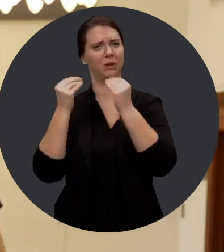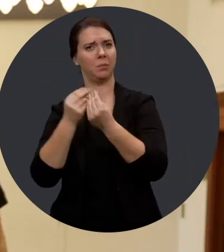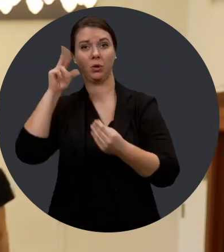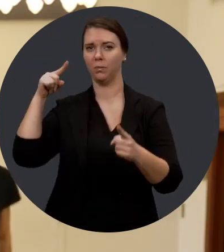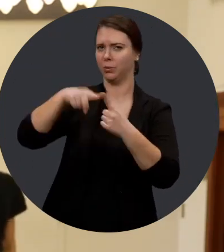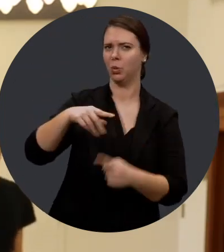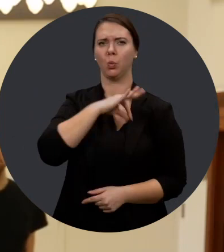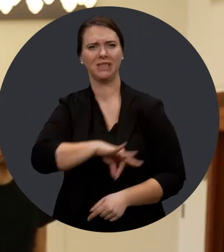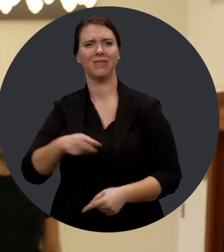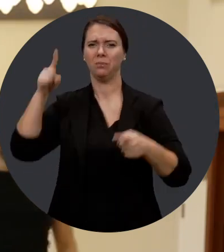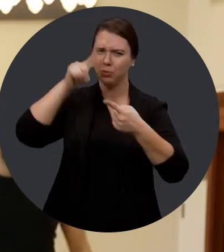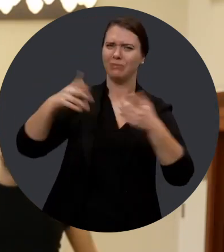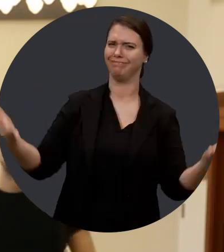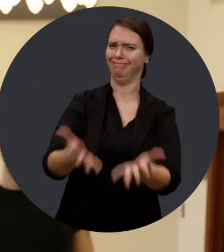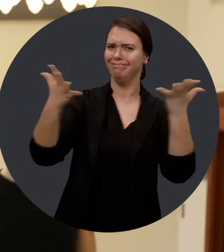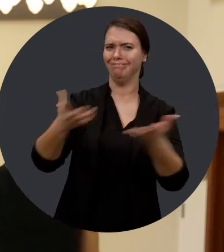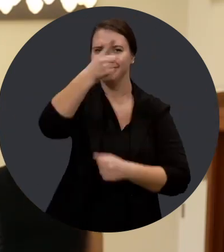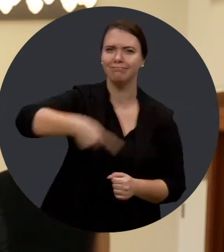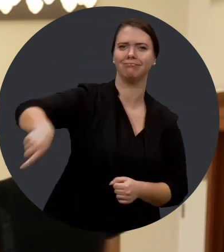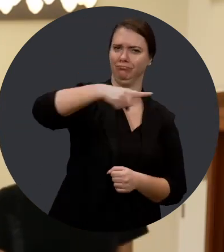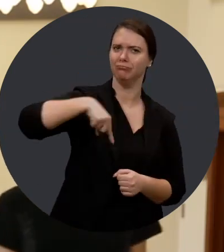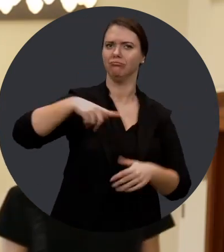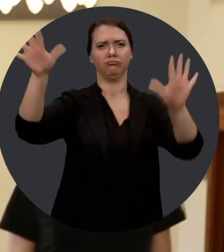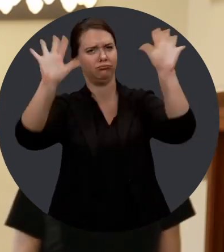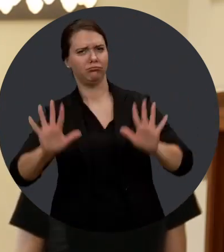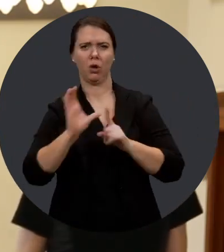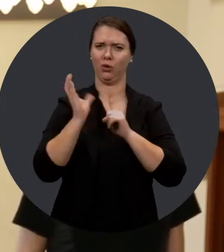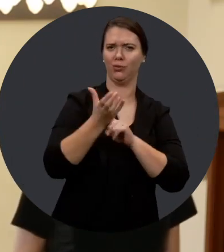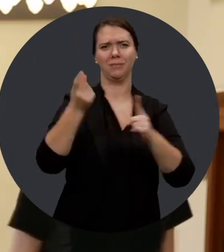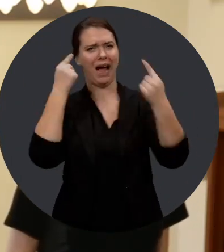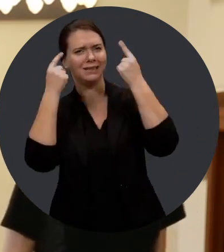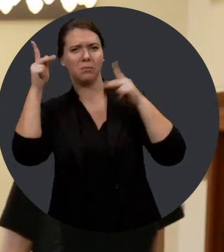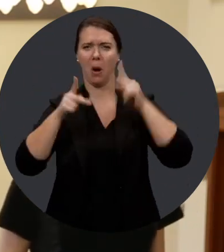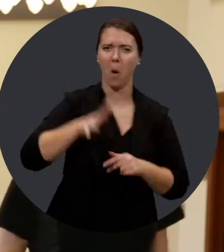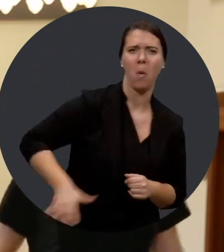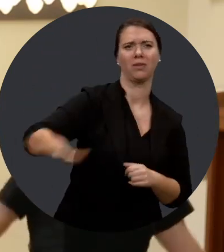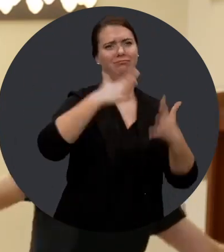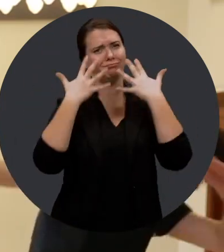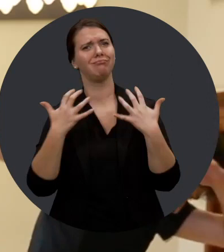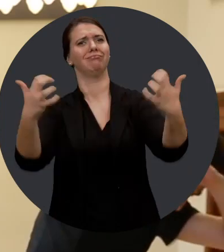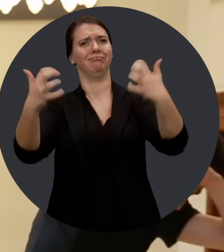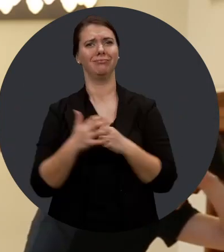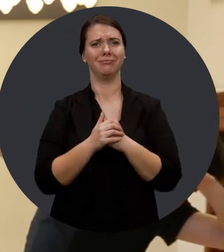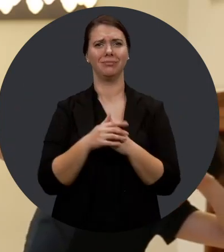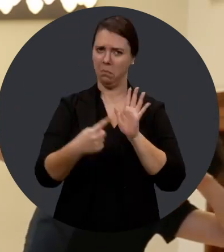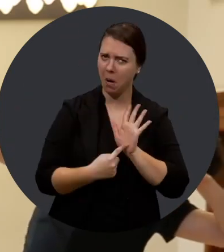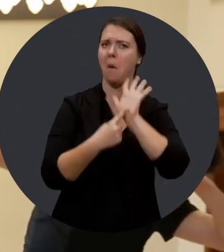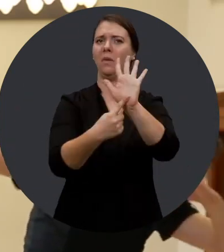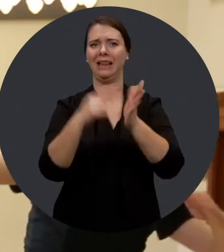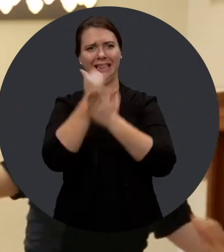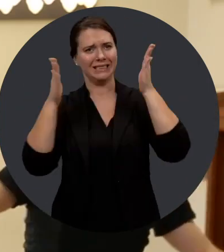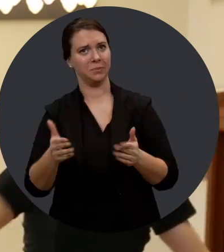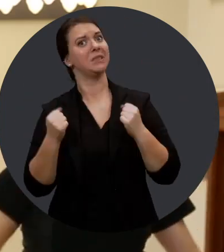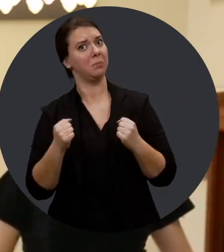cet organisme à but non lucratif fait la promotion d'une scène culturelle diversifiée et sensibilise le grand public au potentiel artistique des